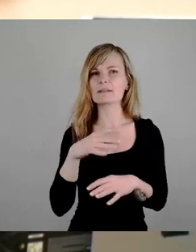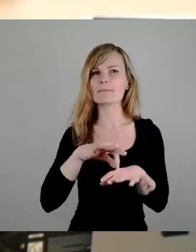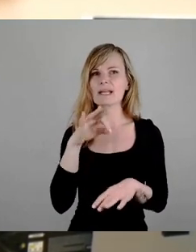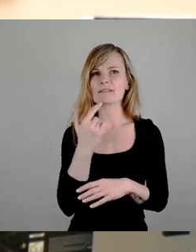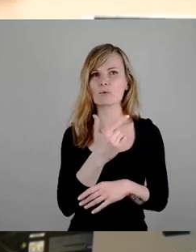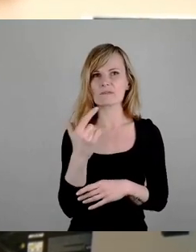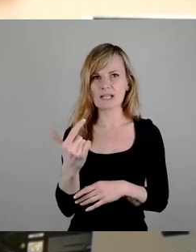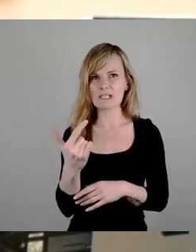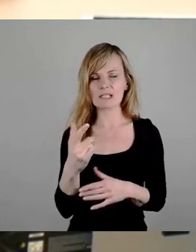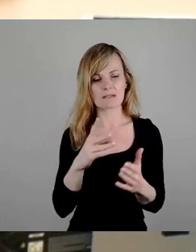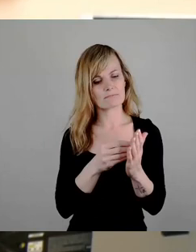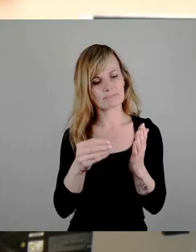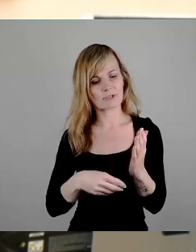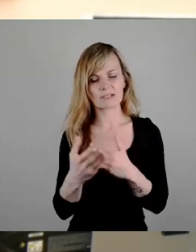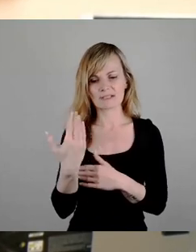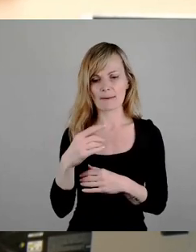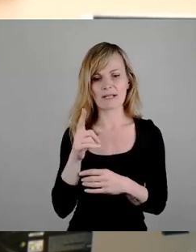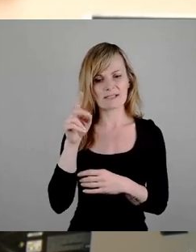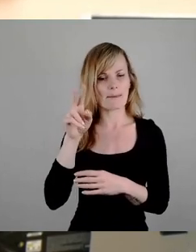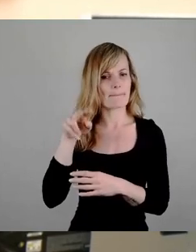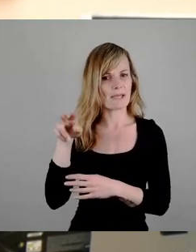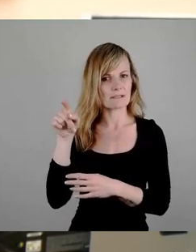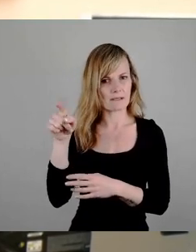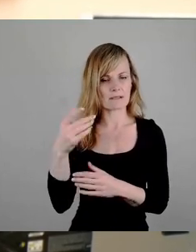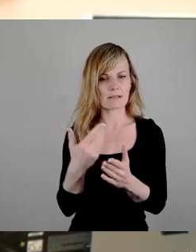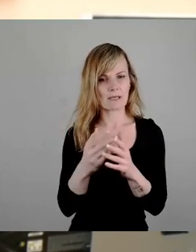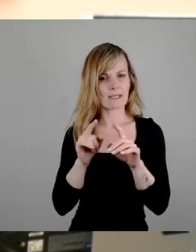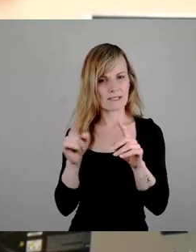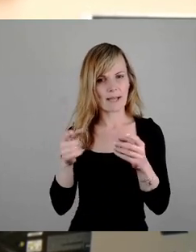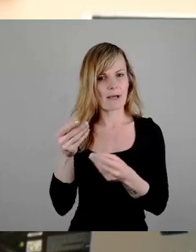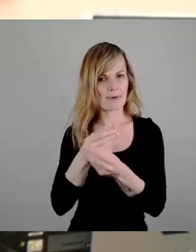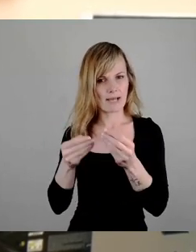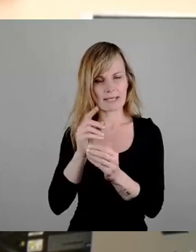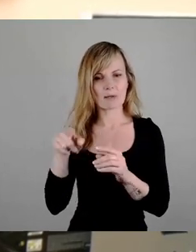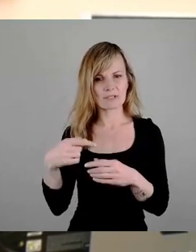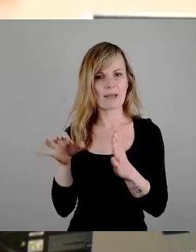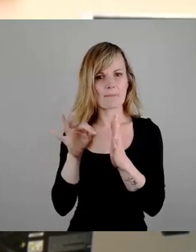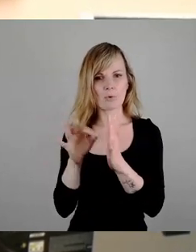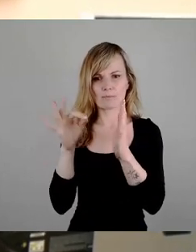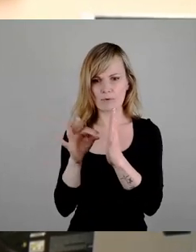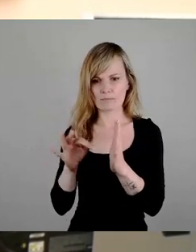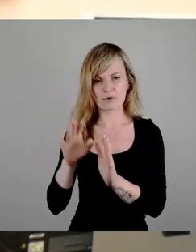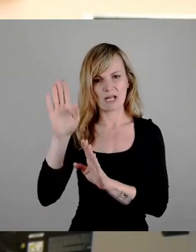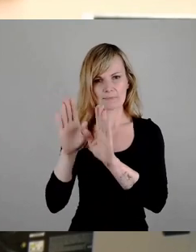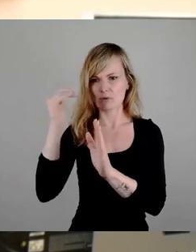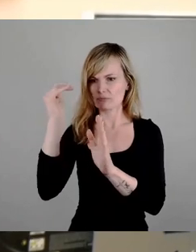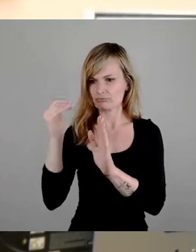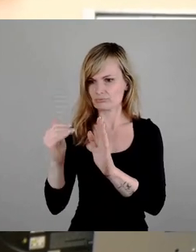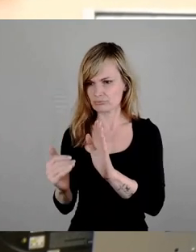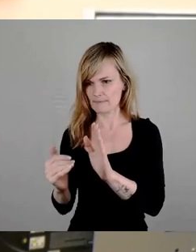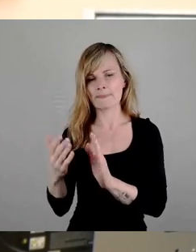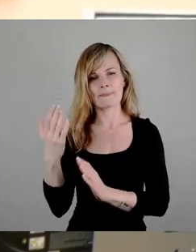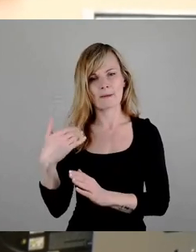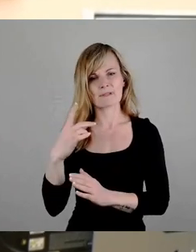das war noch drüben in der Messe damals, behandelt wurde und punktweise abgestimmt wurde, war die CDU-Fraktion sichtlich überfordert.